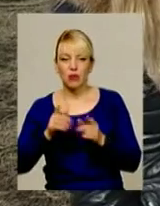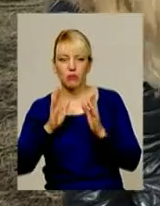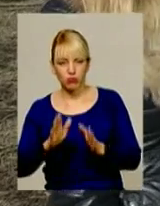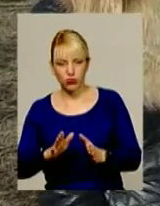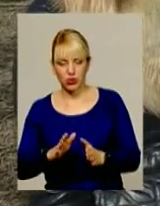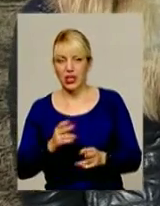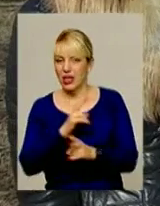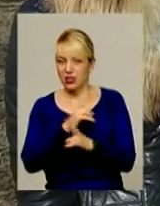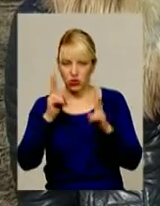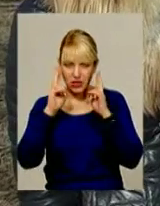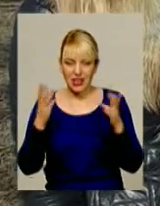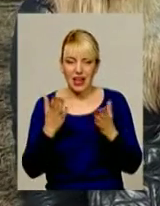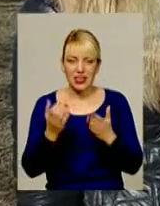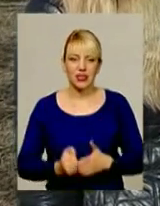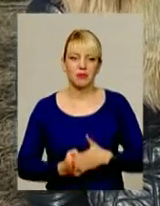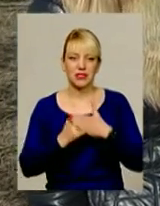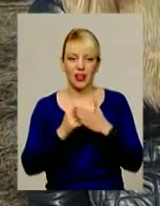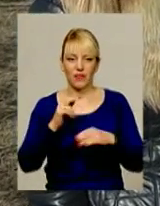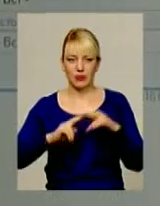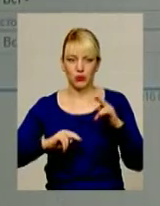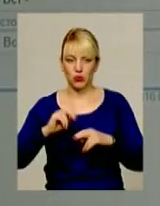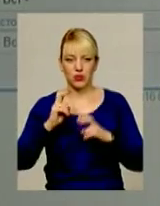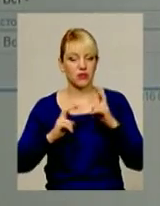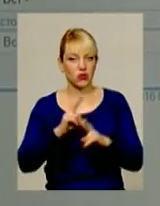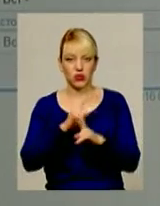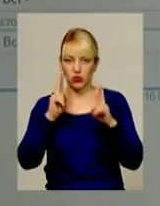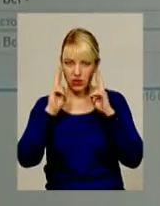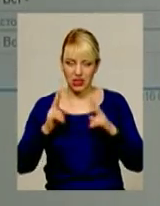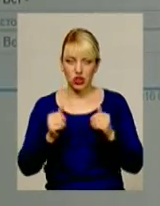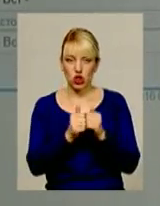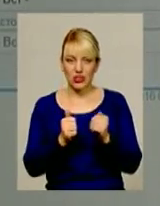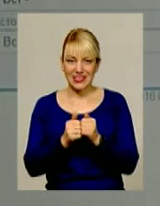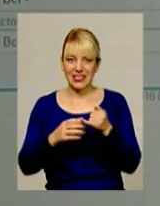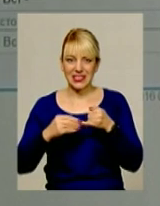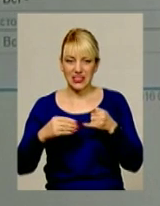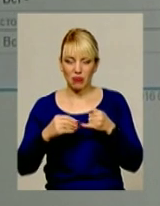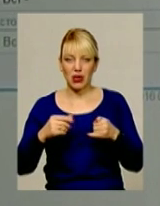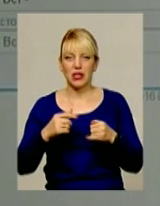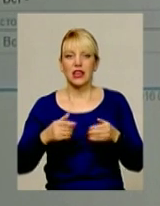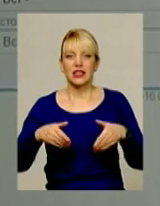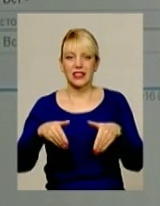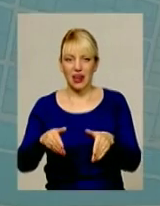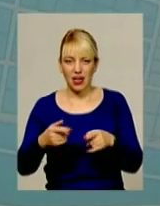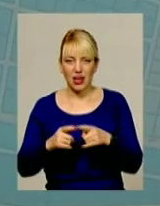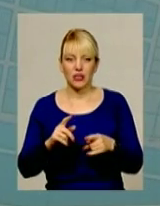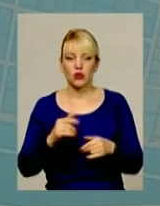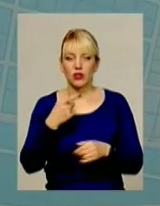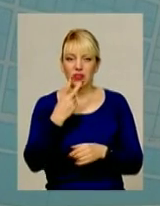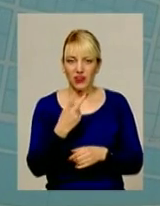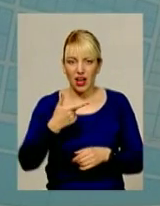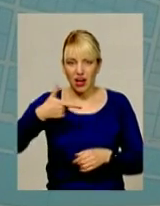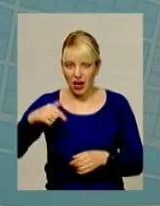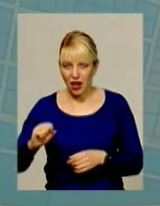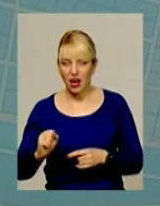І на якій підставі зараз будується завод, також ніхто не знає. Сусідню земельну ділянку, а це майже 2 гектари, для ведення особистого селянського